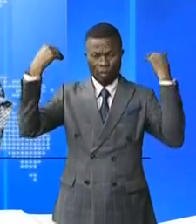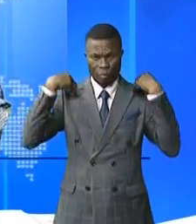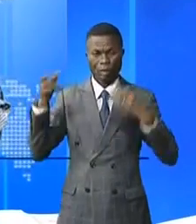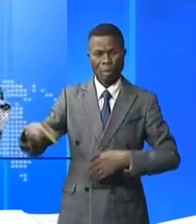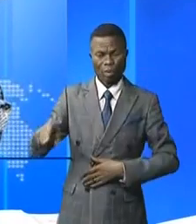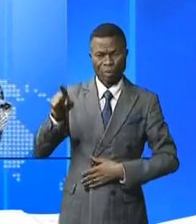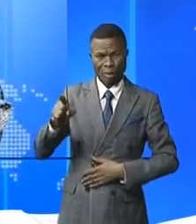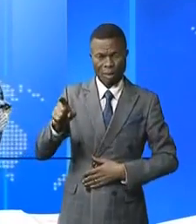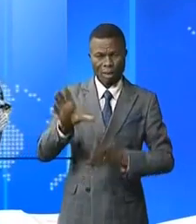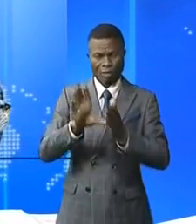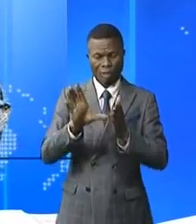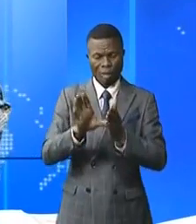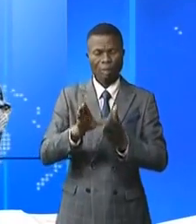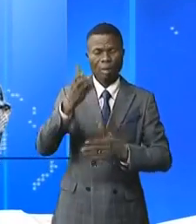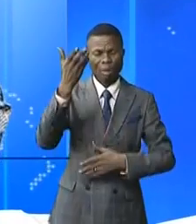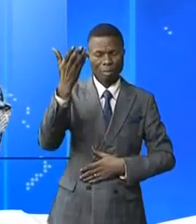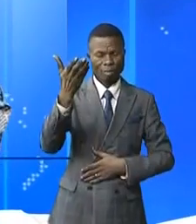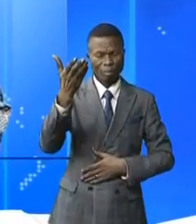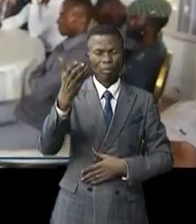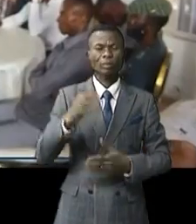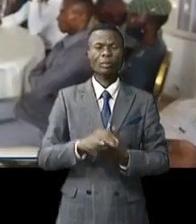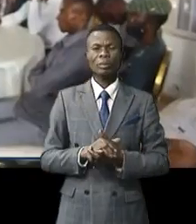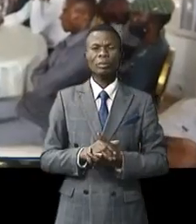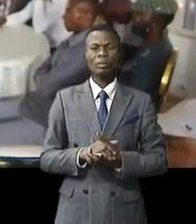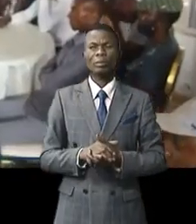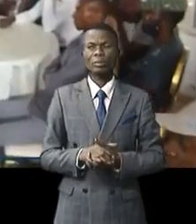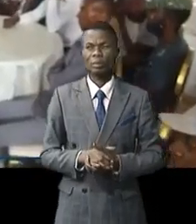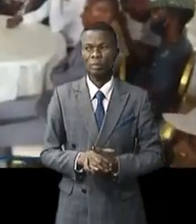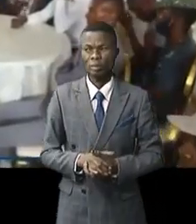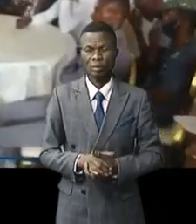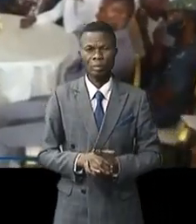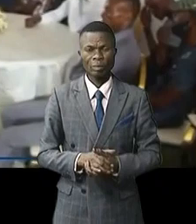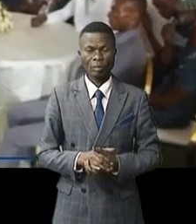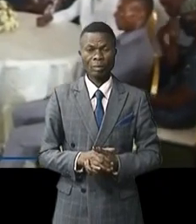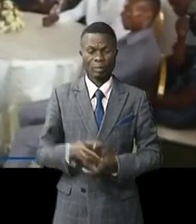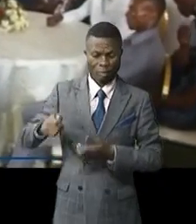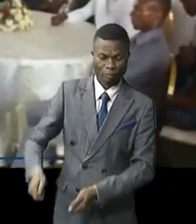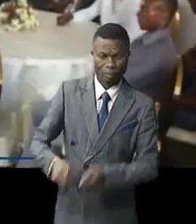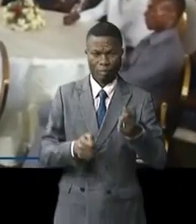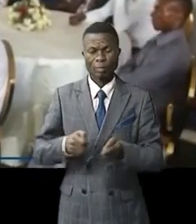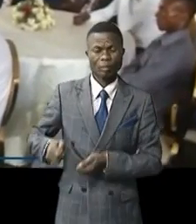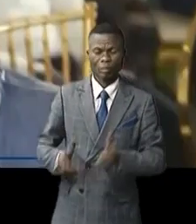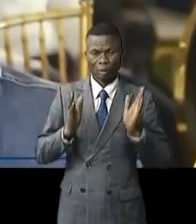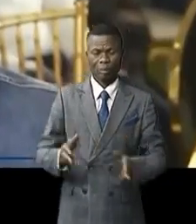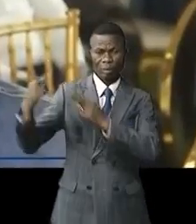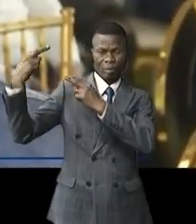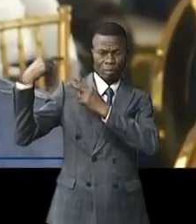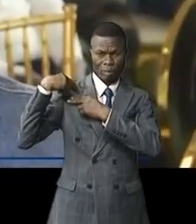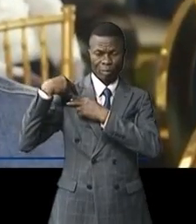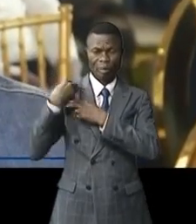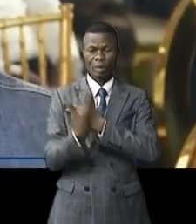provinciales. Commentaire Jean-Pierre Belodemazou. C'est la salle bondée des craiseurs artisanaux et responsable des